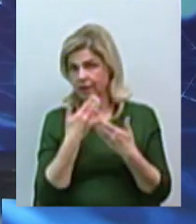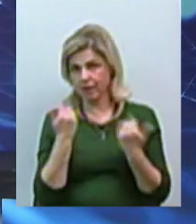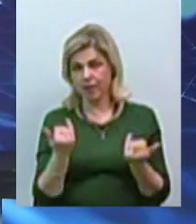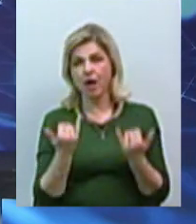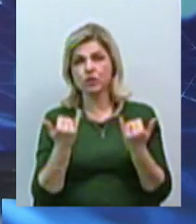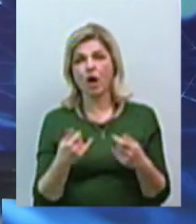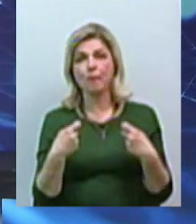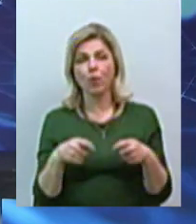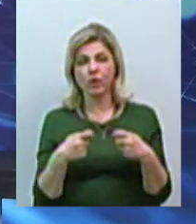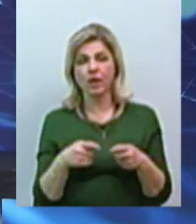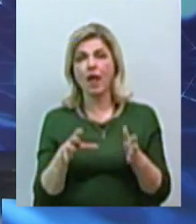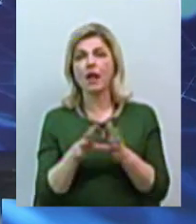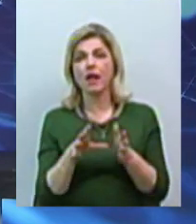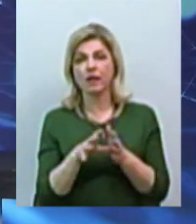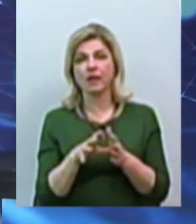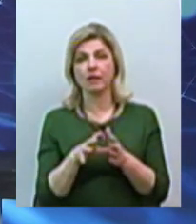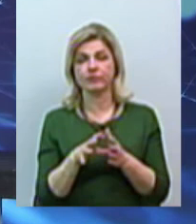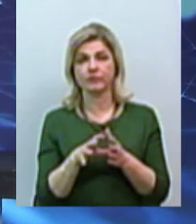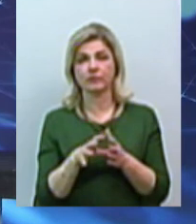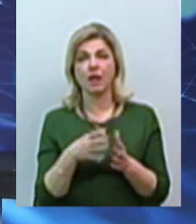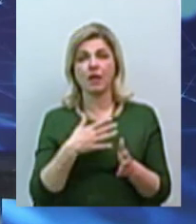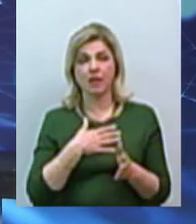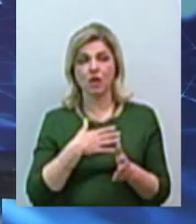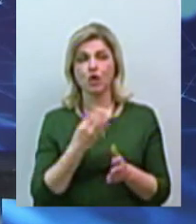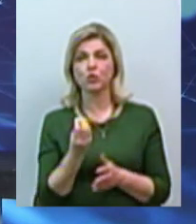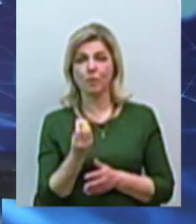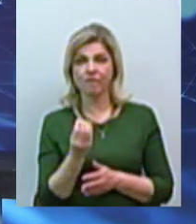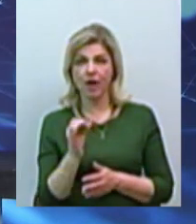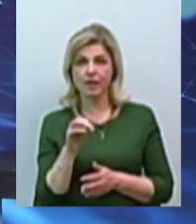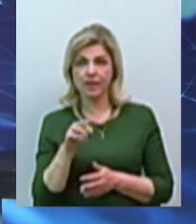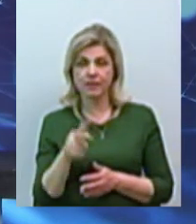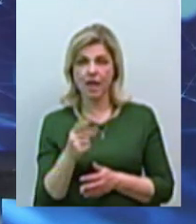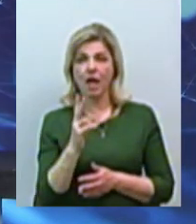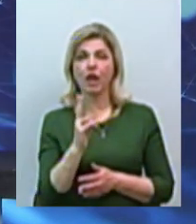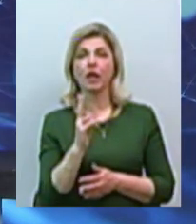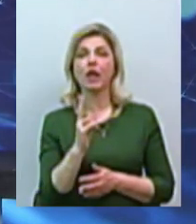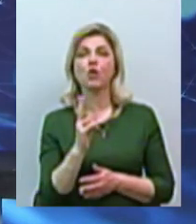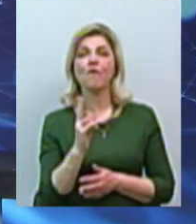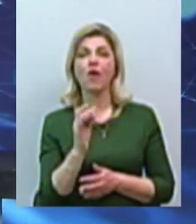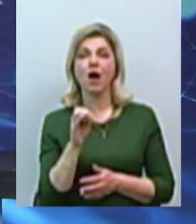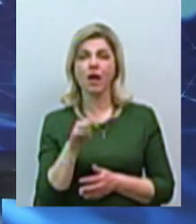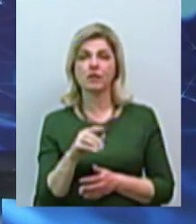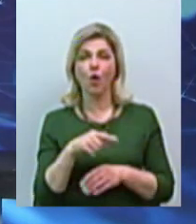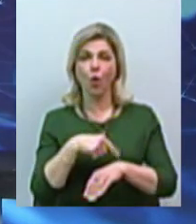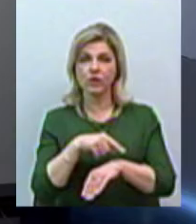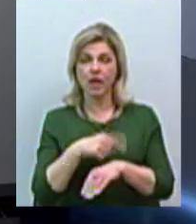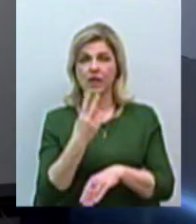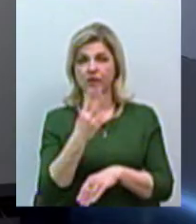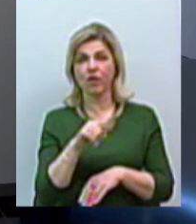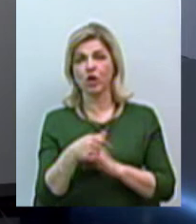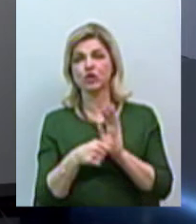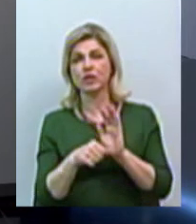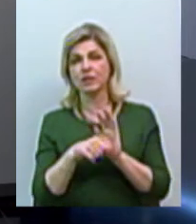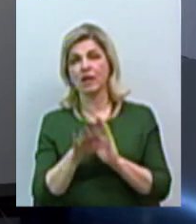відбувається електричної енергії. Ну, наша собівартість кіловат-години 2,64, 2,65, 2